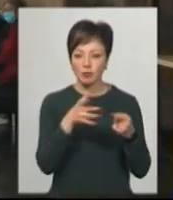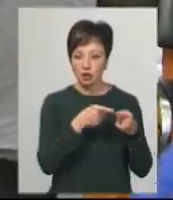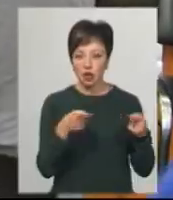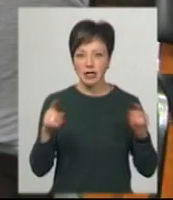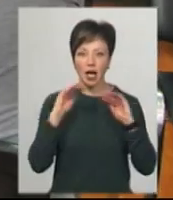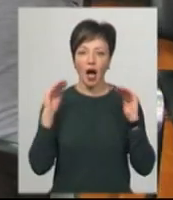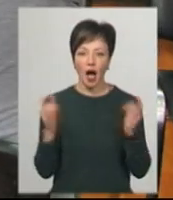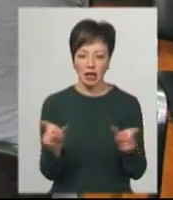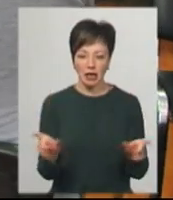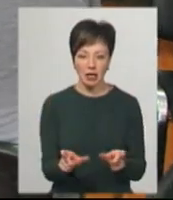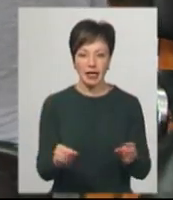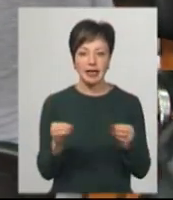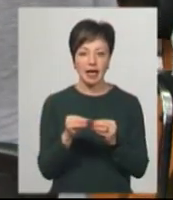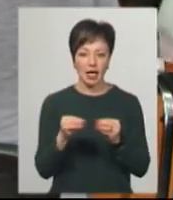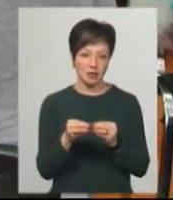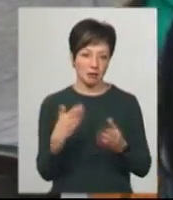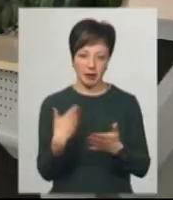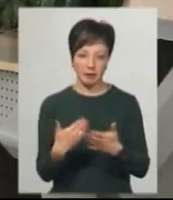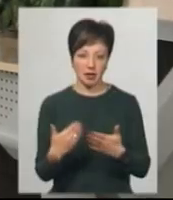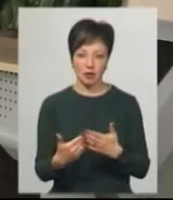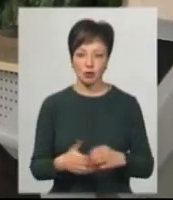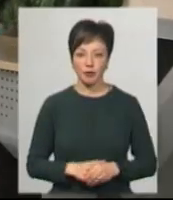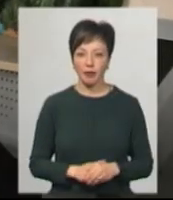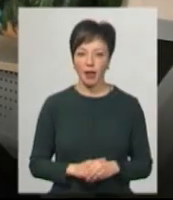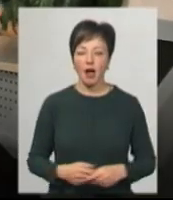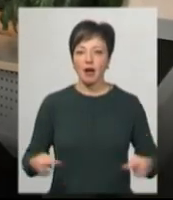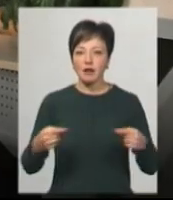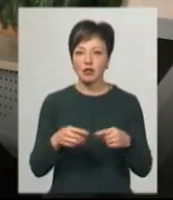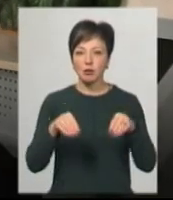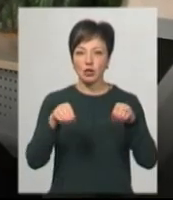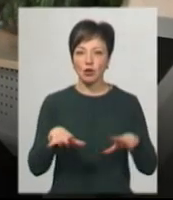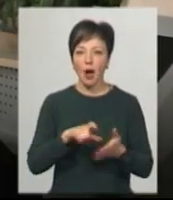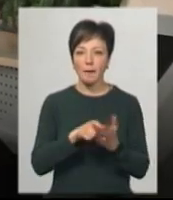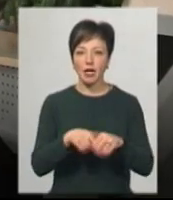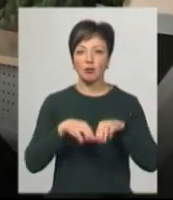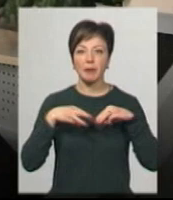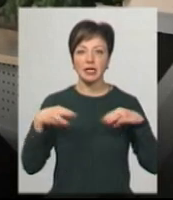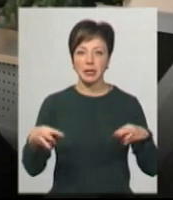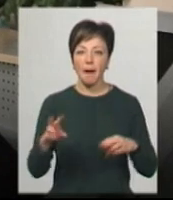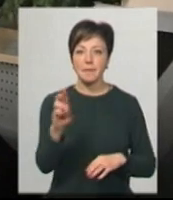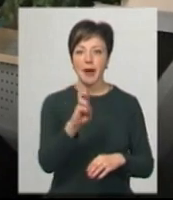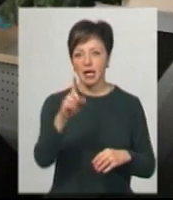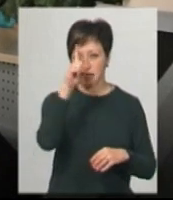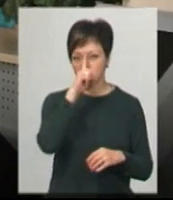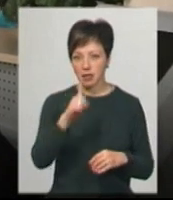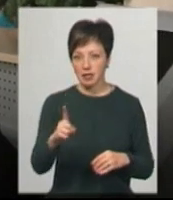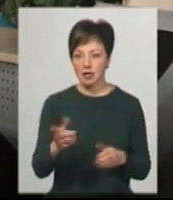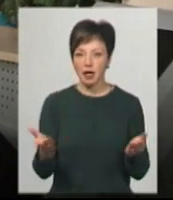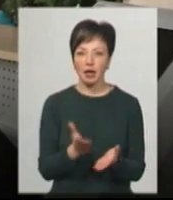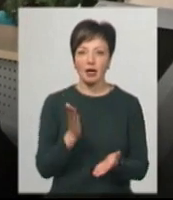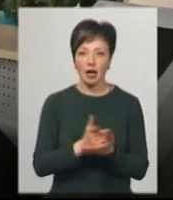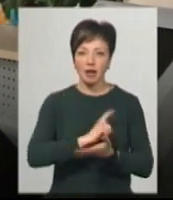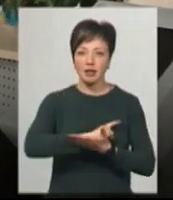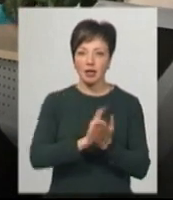карантину. Їх приблизно 10, каже начальник управління Олексій Хохлов. Визначено постановою Кабінету міністрів в березні місяці, які є